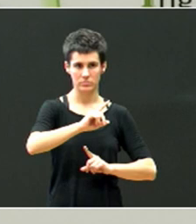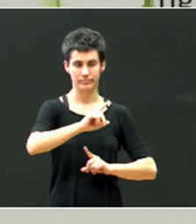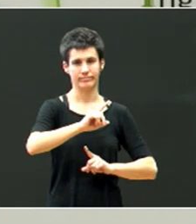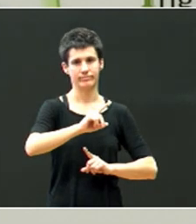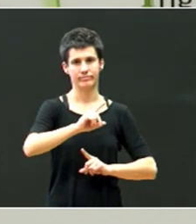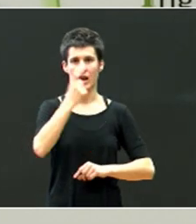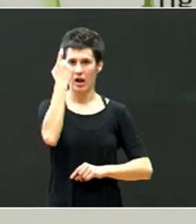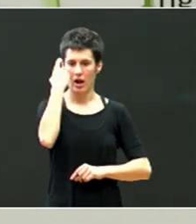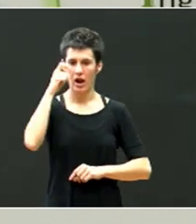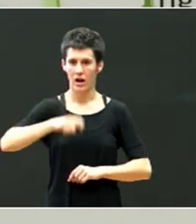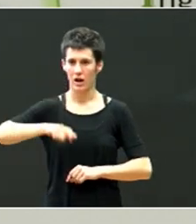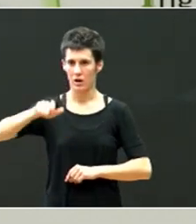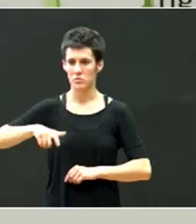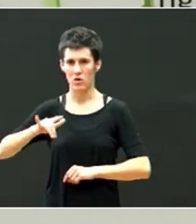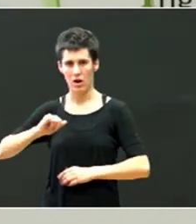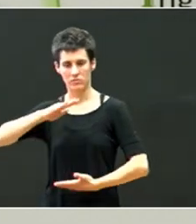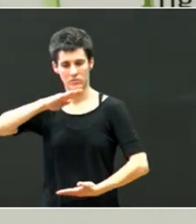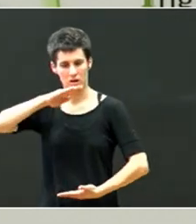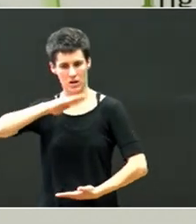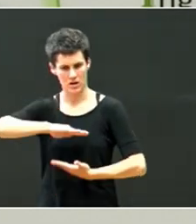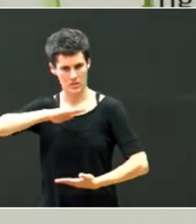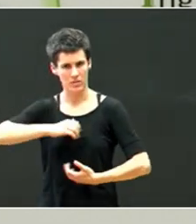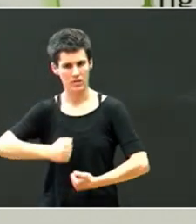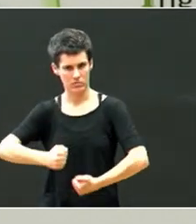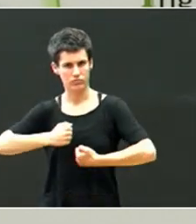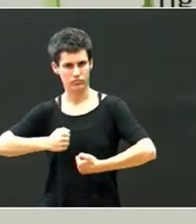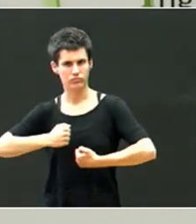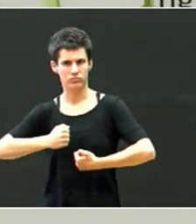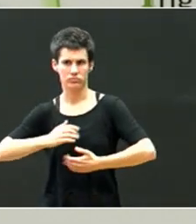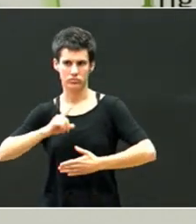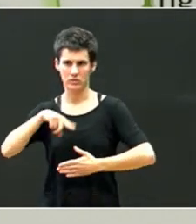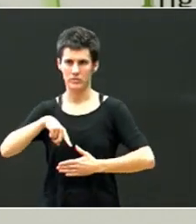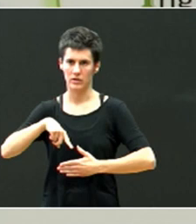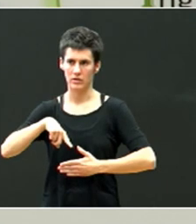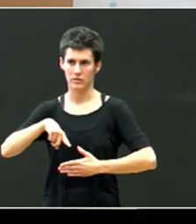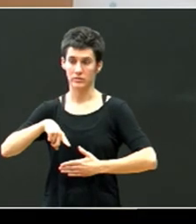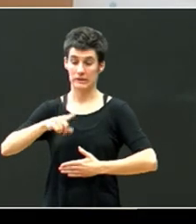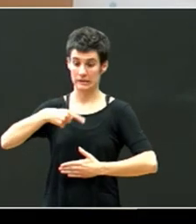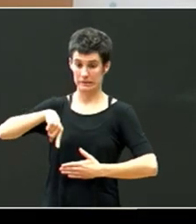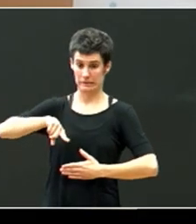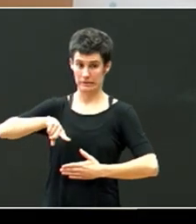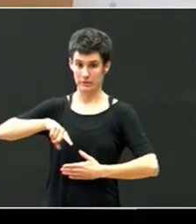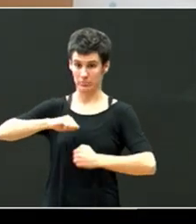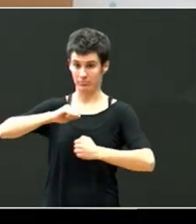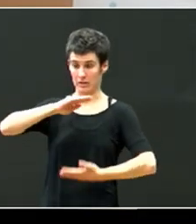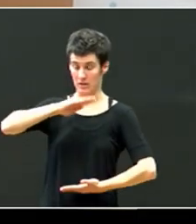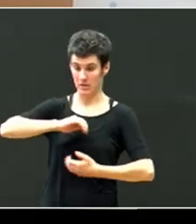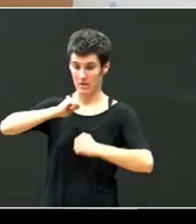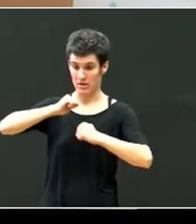baita dute, ahalmenak, eta indarkuneak, eta horitatik, tiratu behar dugu,